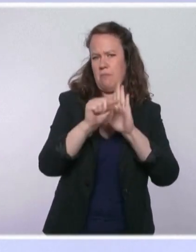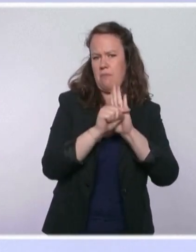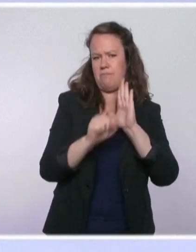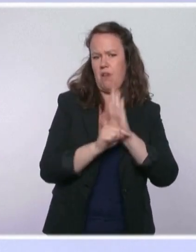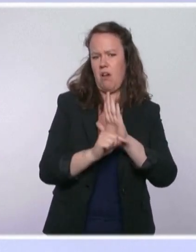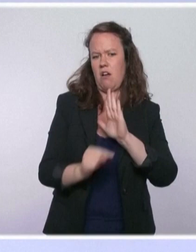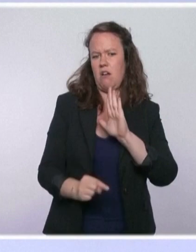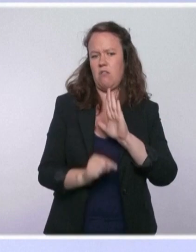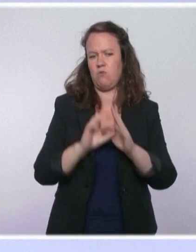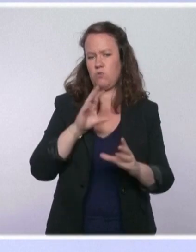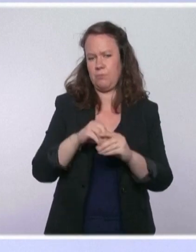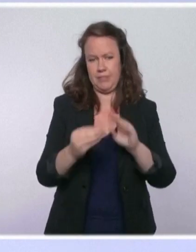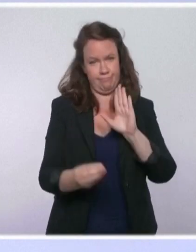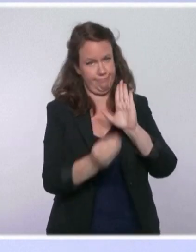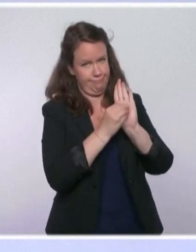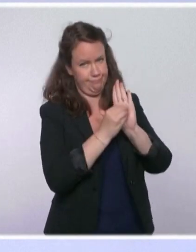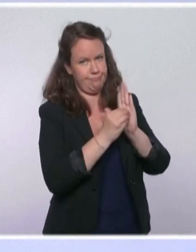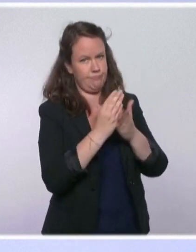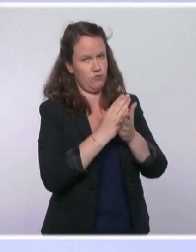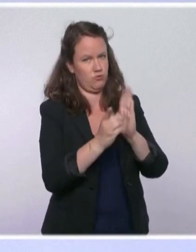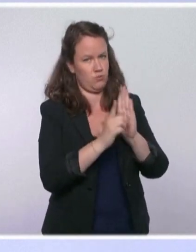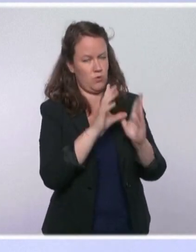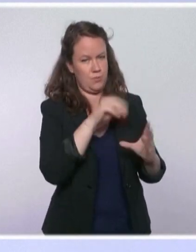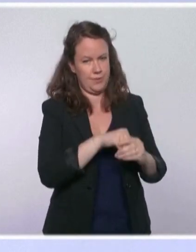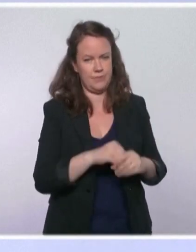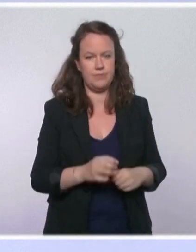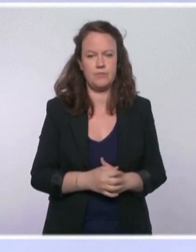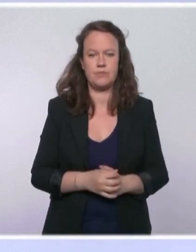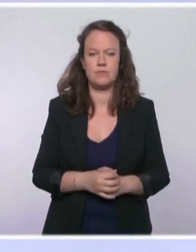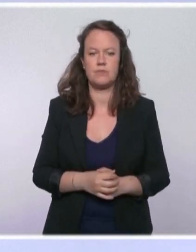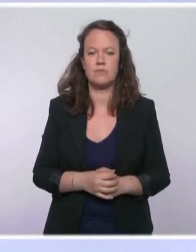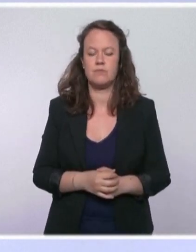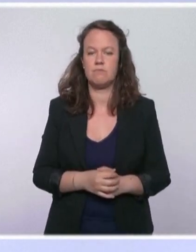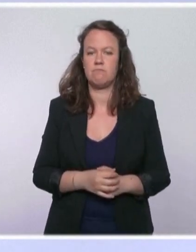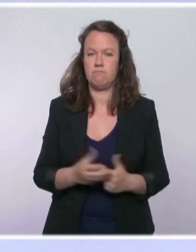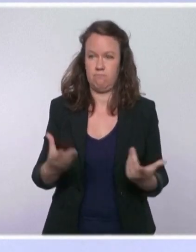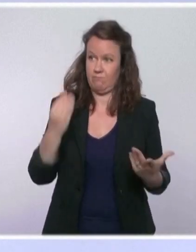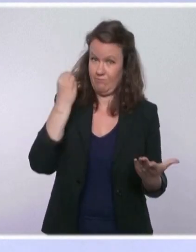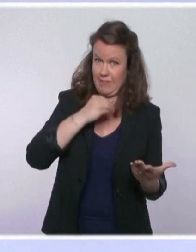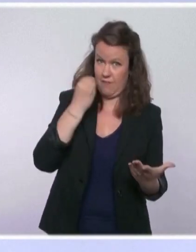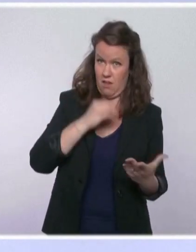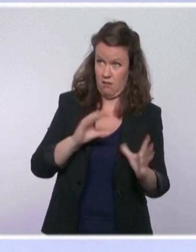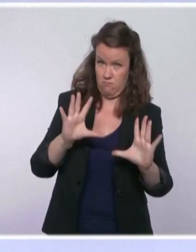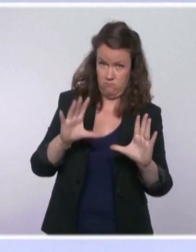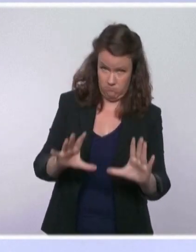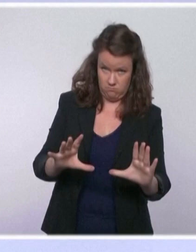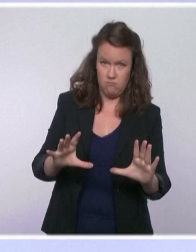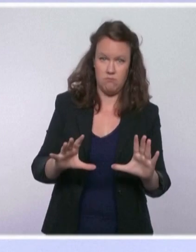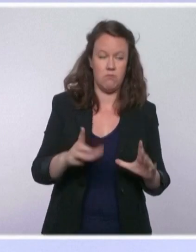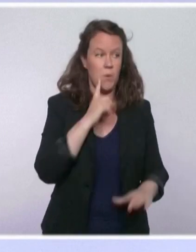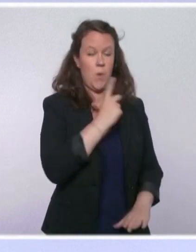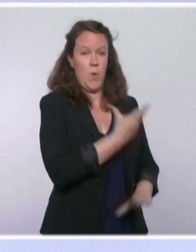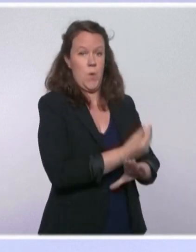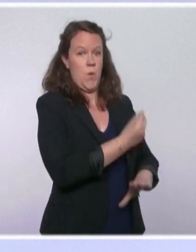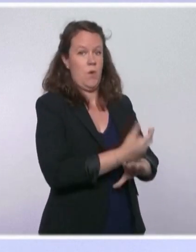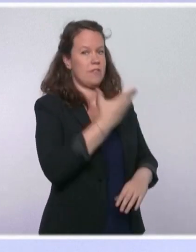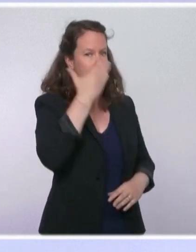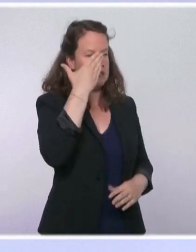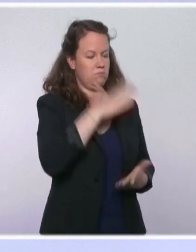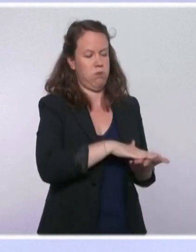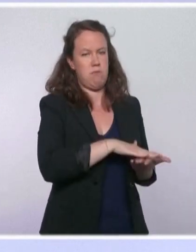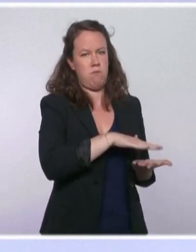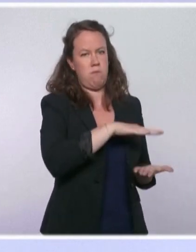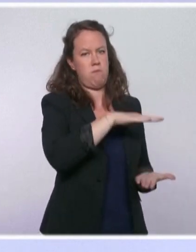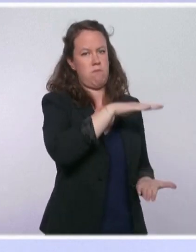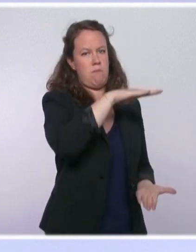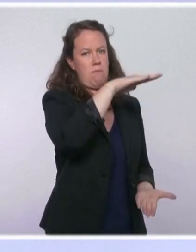loi. Pour entrer dans l'hiver dans les meilleures conditions, nous sécurisons le remplissage de nos stockages stratégiques de gaz. Au-